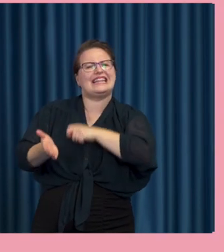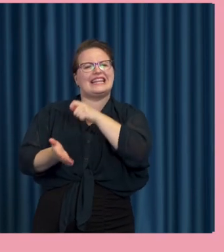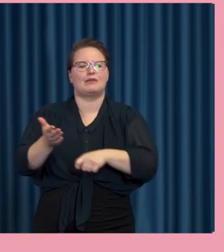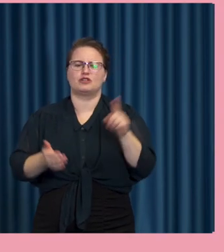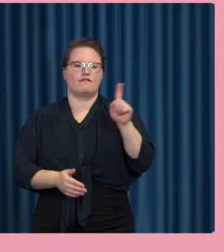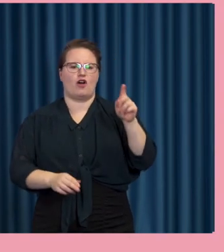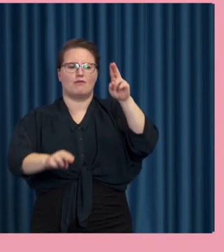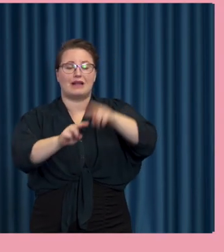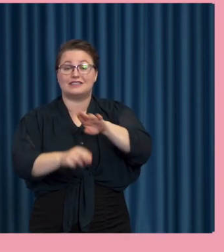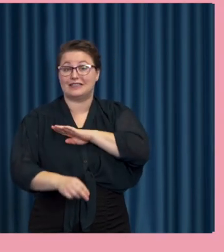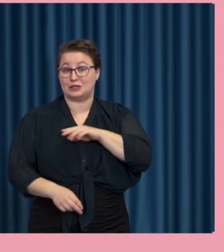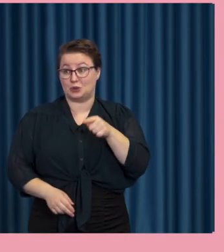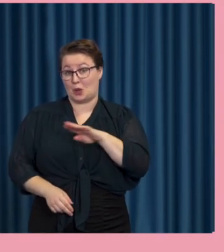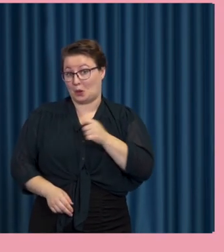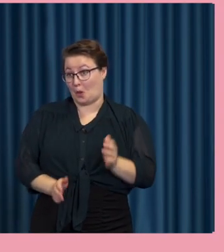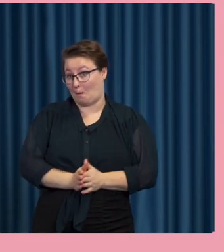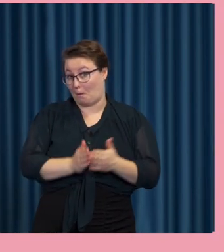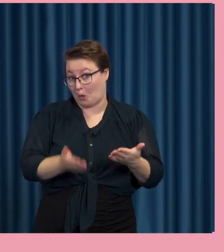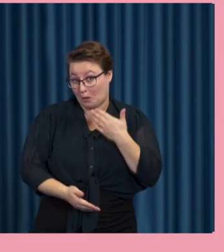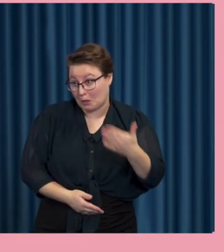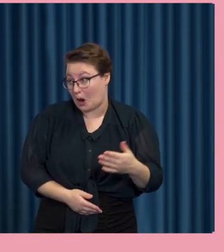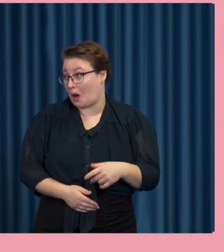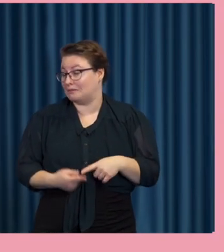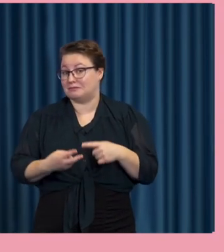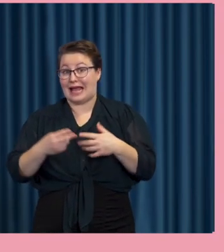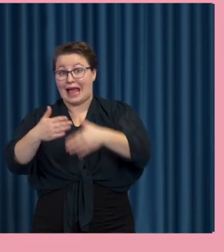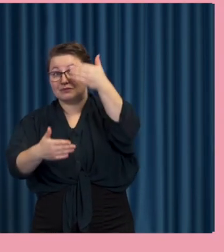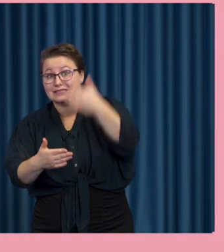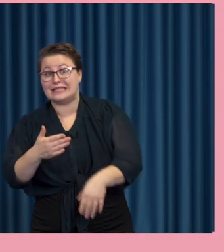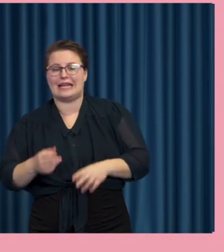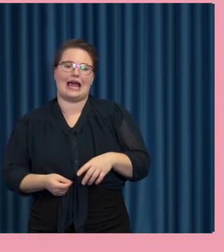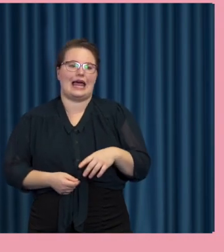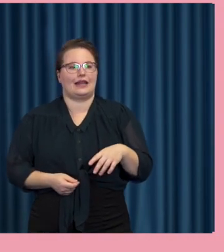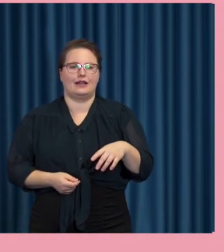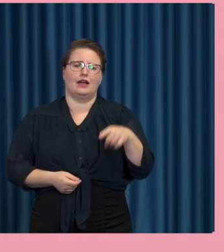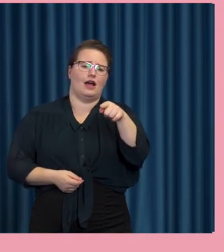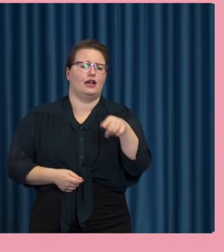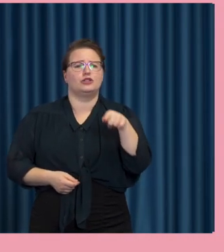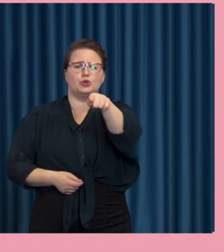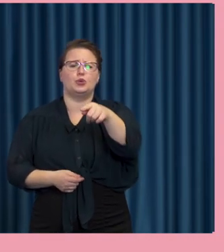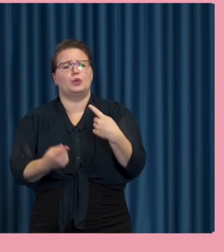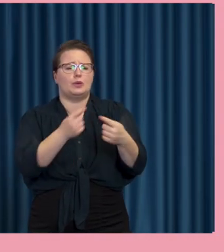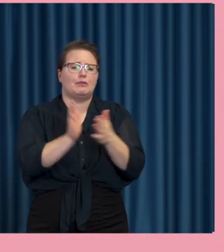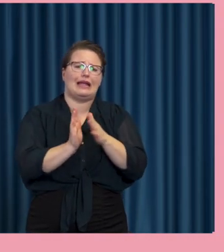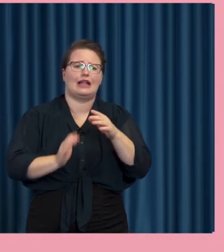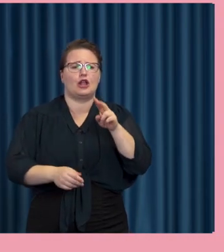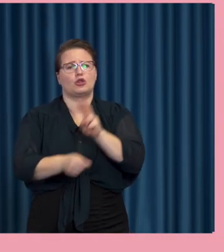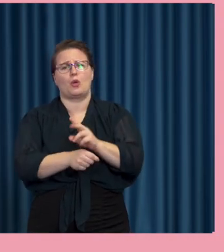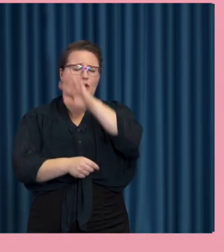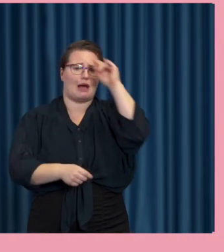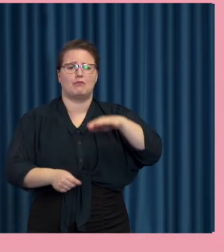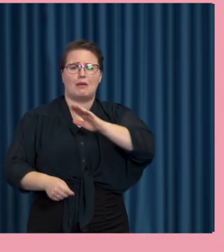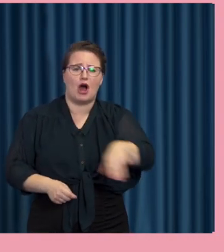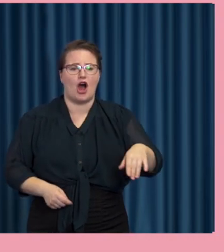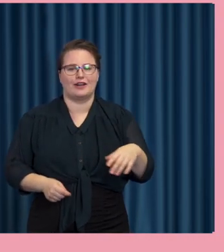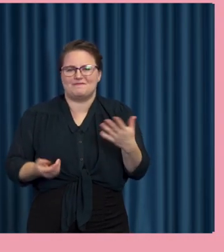om att man då ska bege sig? Har du någon bok som är bra? du någon liksom webbsida? Har du pratat med ditt tolvåriga barn? Läs mitt kapitel i antologin? Jag